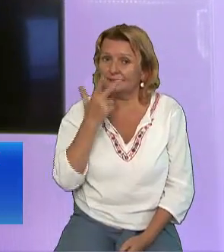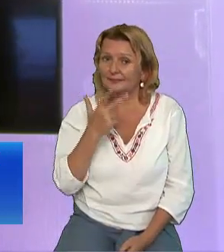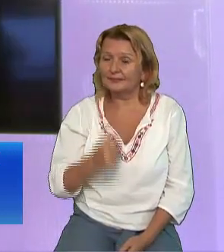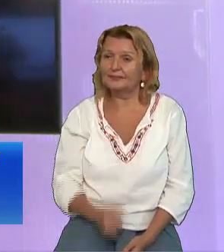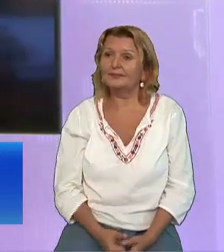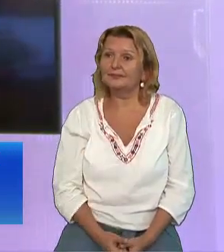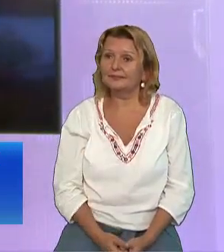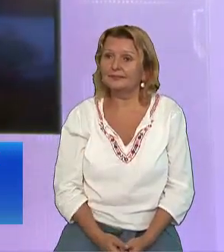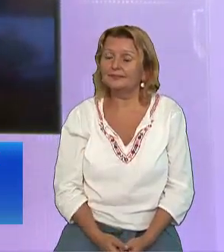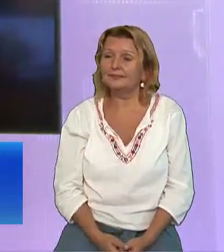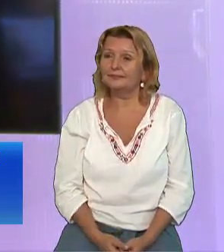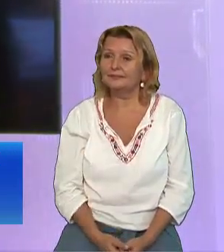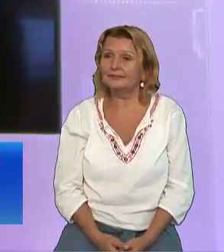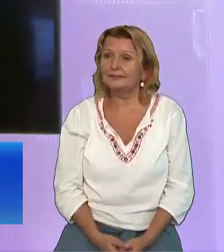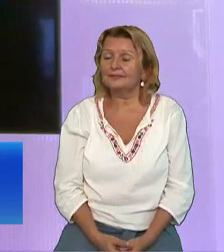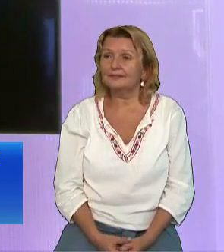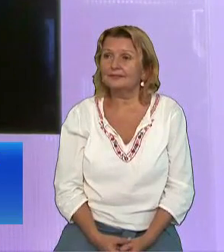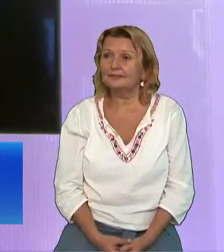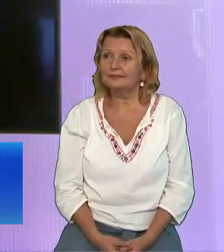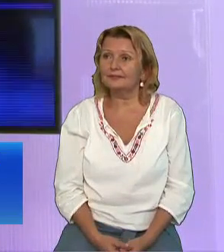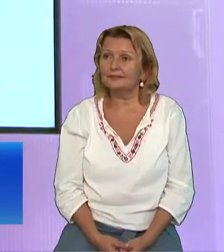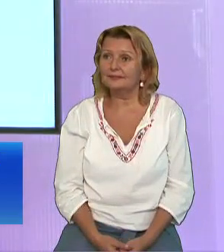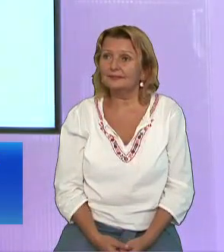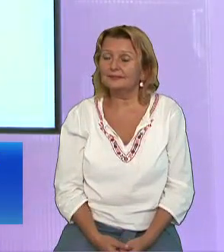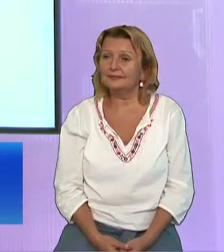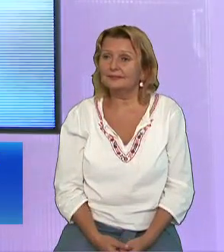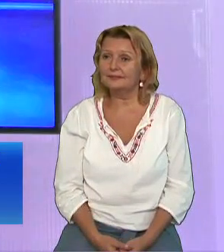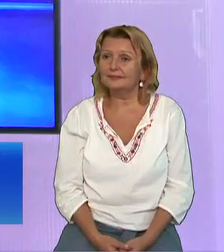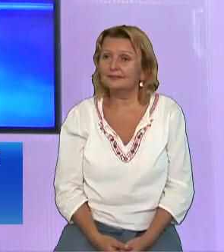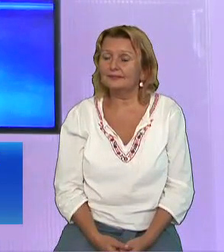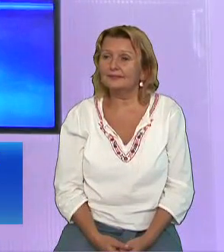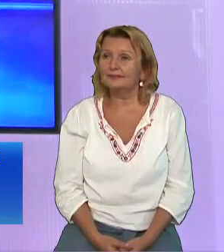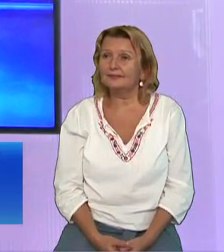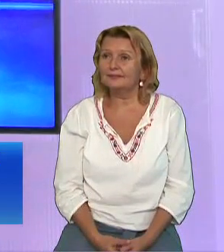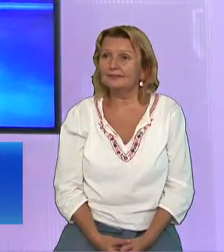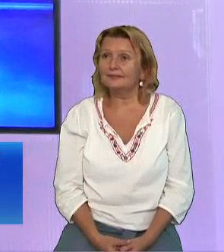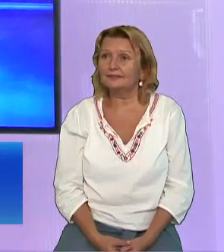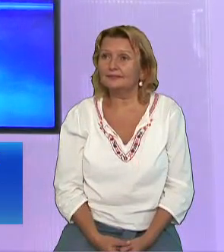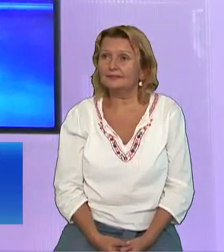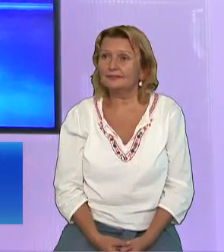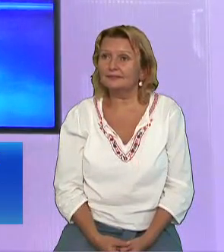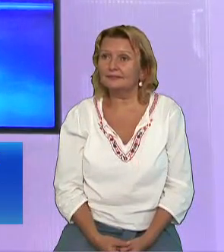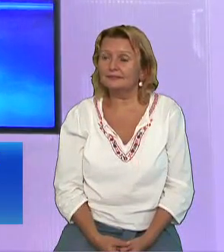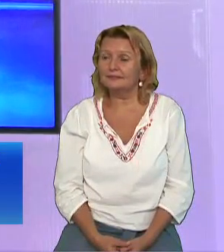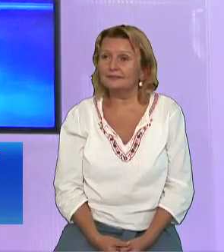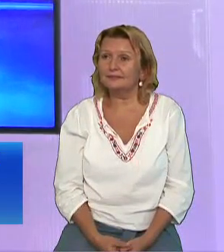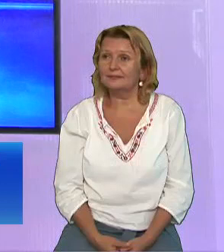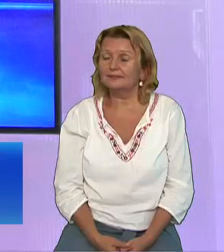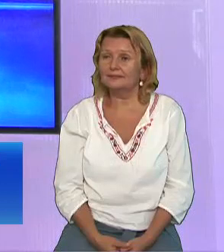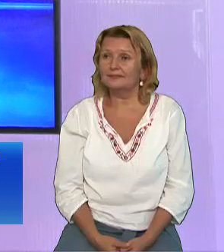sat numit Maus Care era la o depărtare de 60 de stadii De Elusalim Un stadiu înseamnă 185 de metri